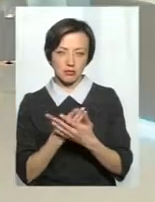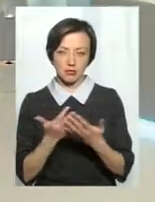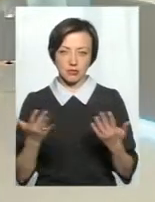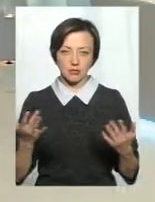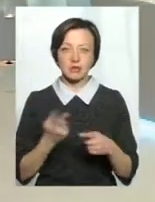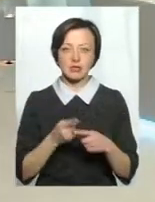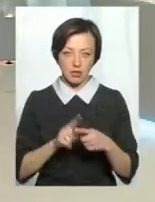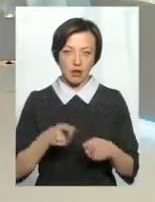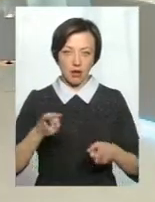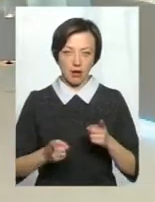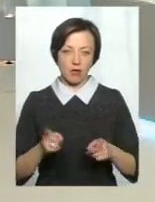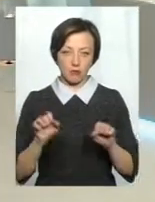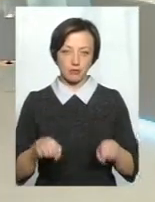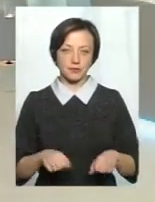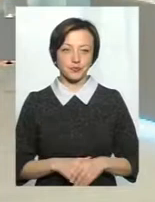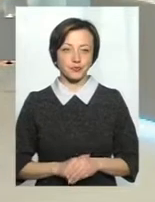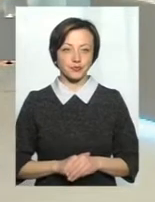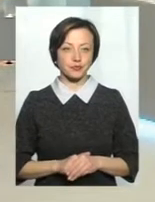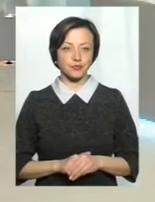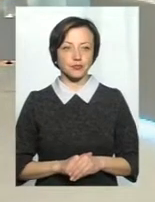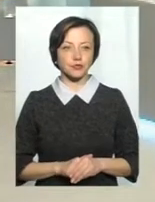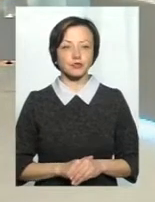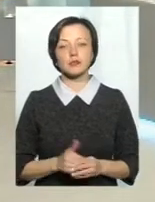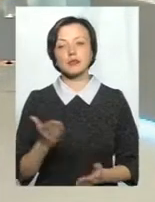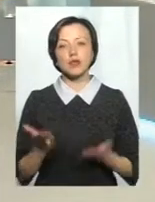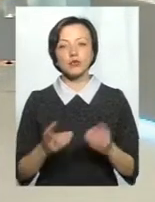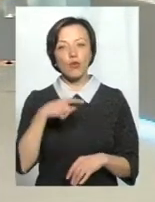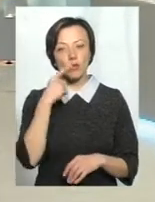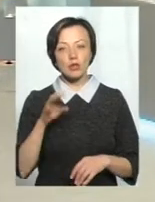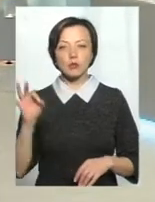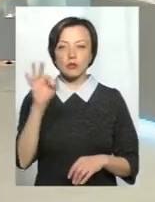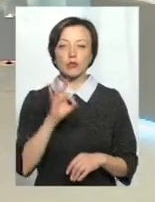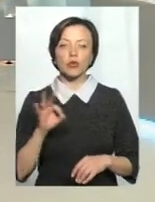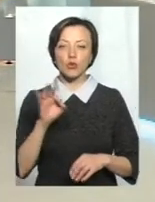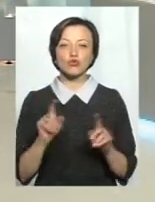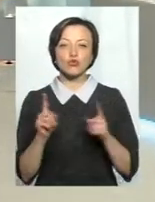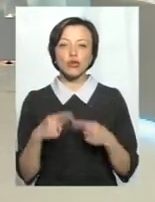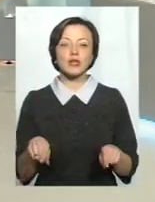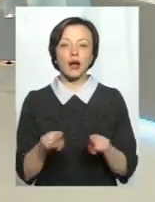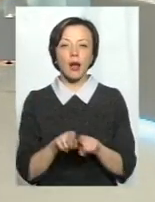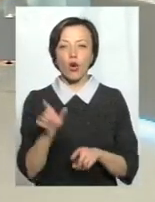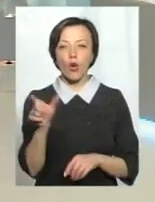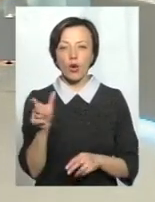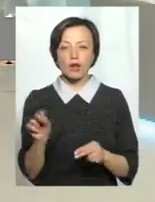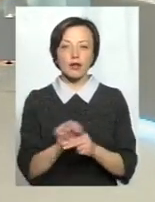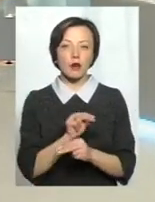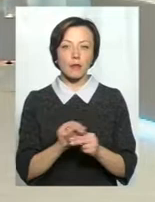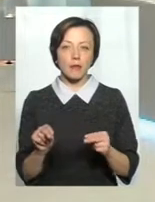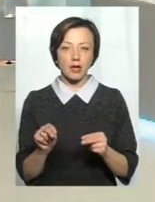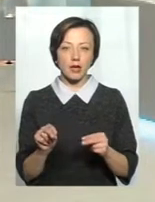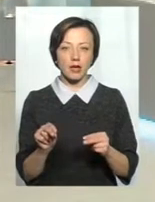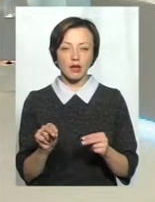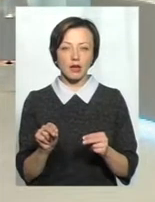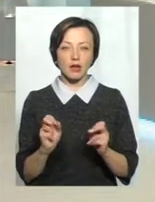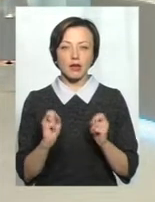цілком реально. Якщо говорити про те, що таке голкотерапія, і